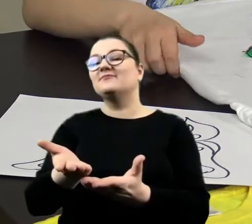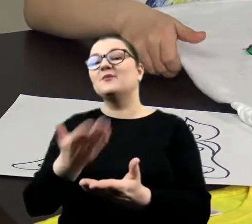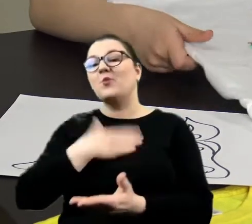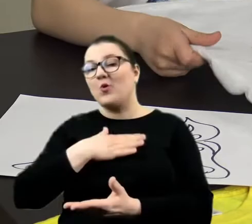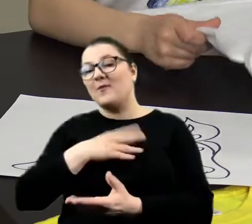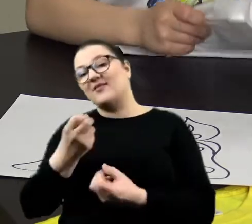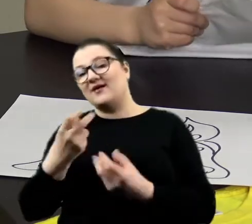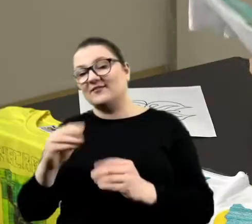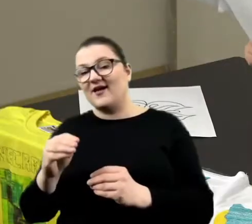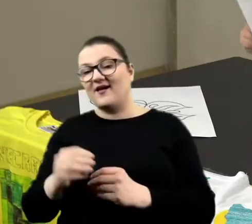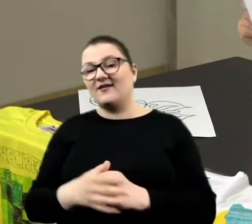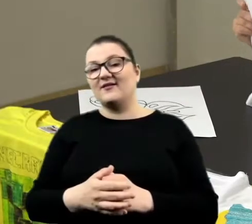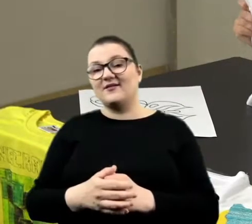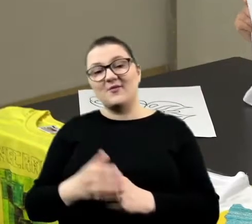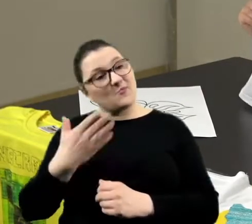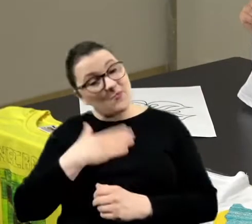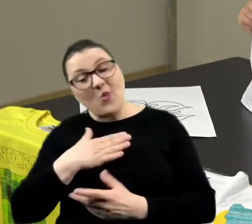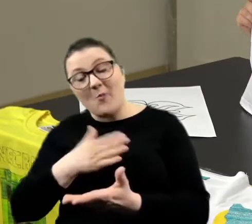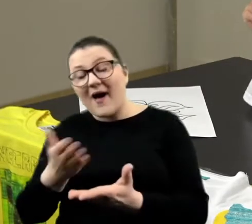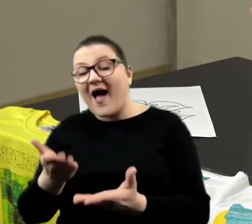nie? No podoba czy nie?